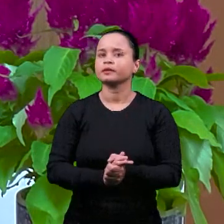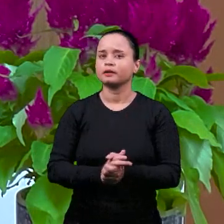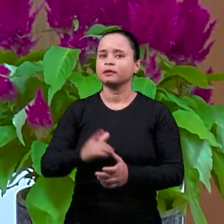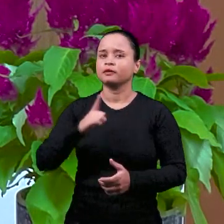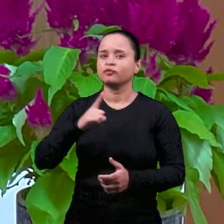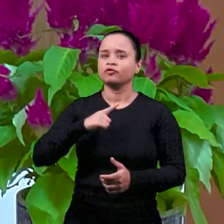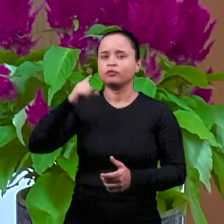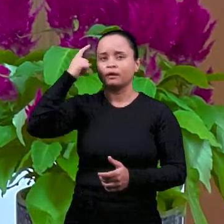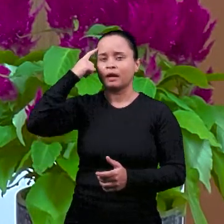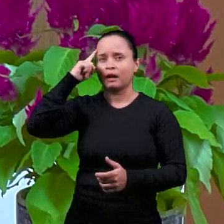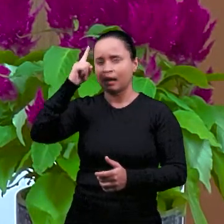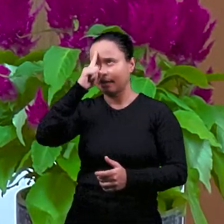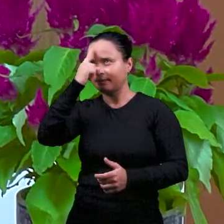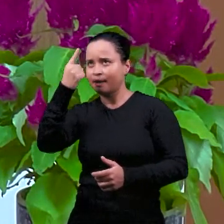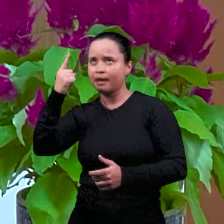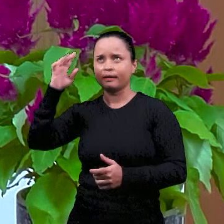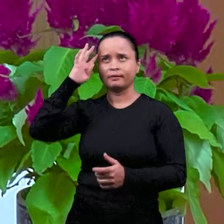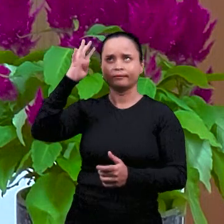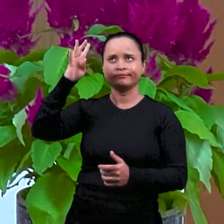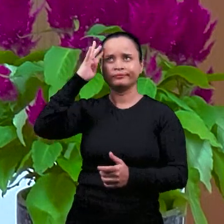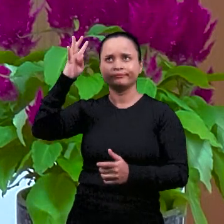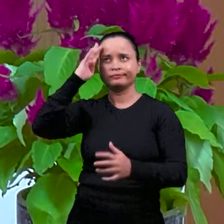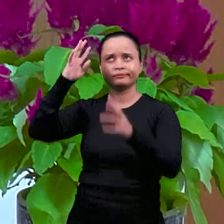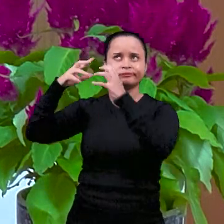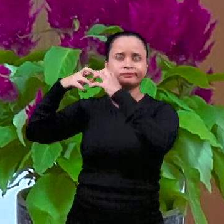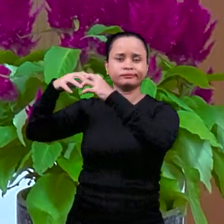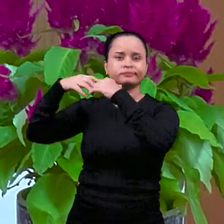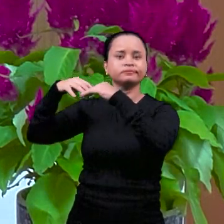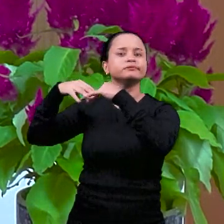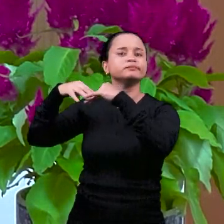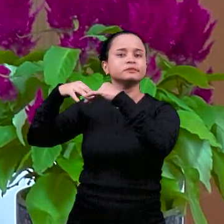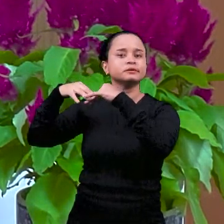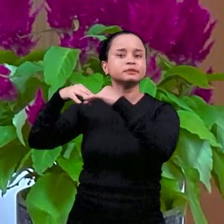время это было такое мнение доминирующее.